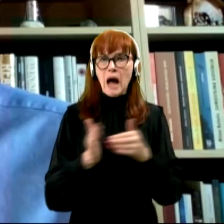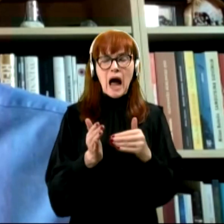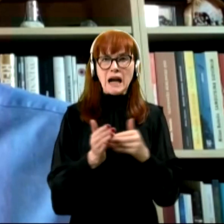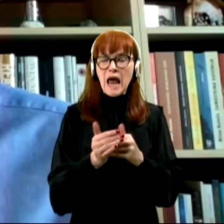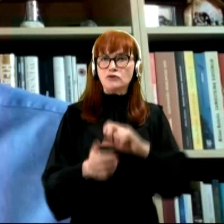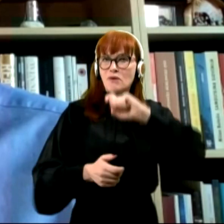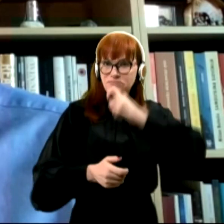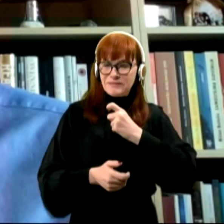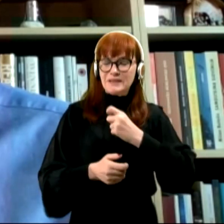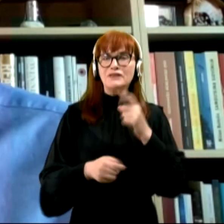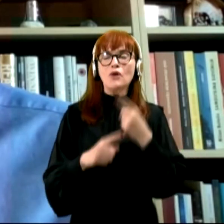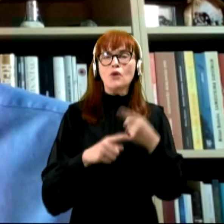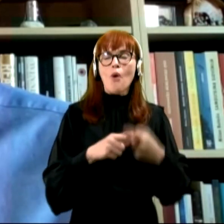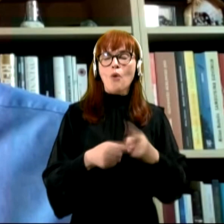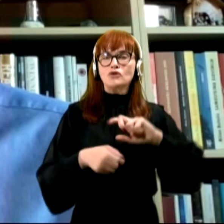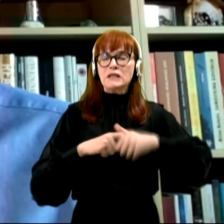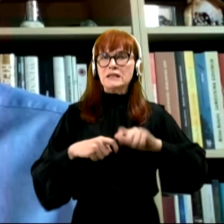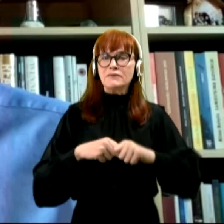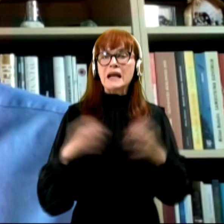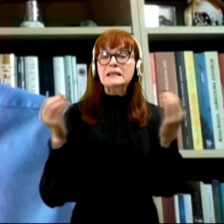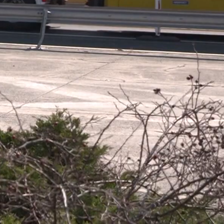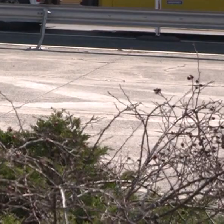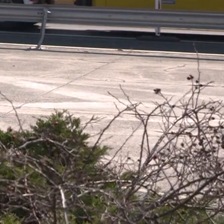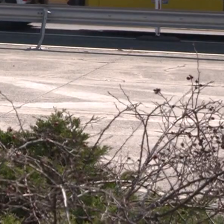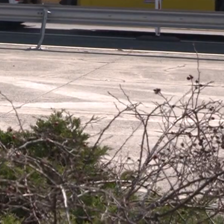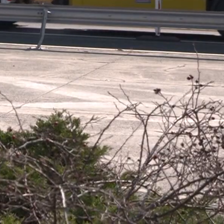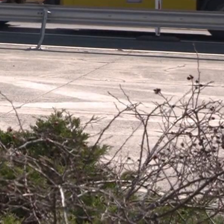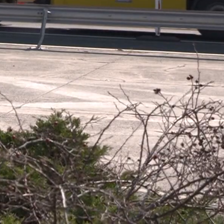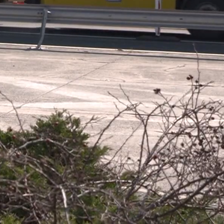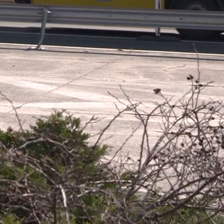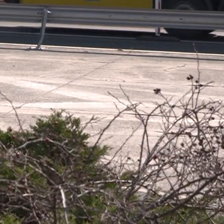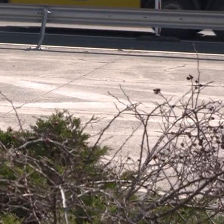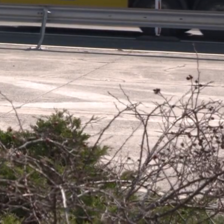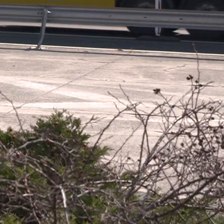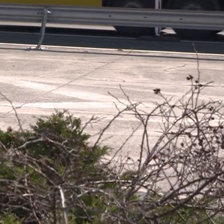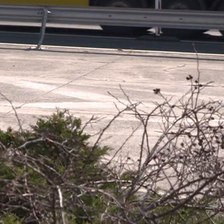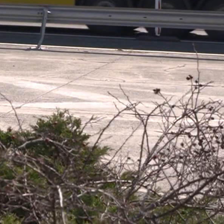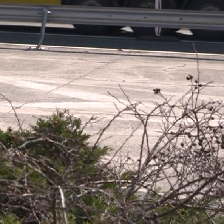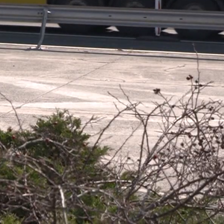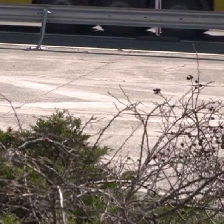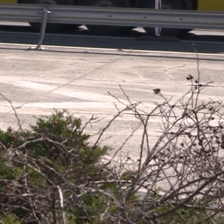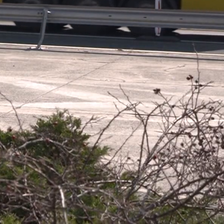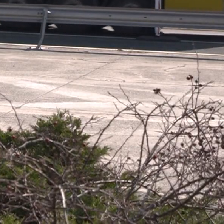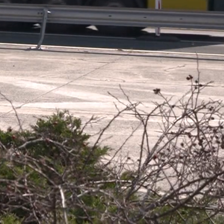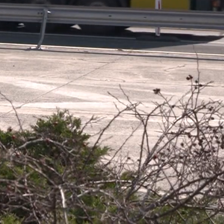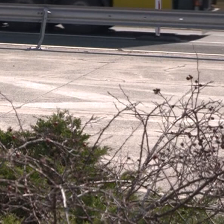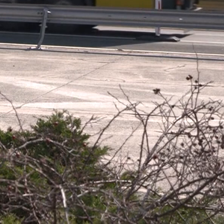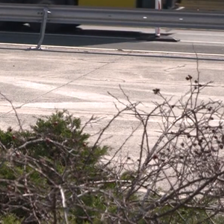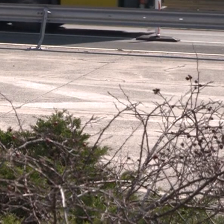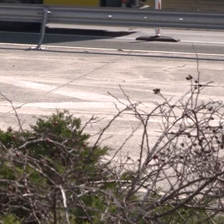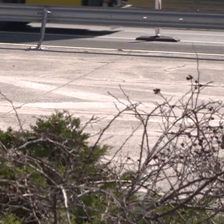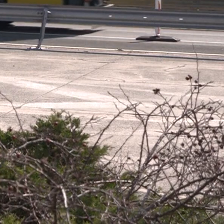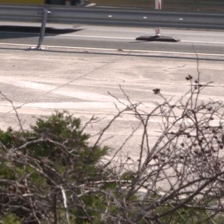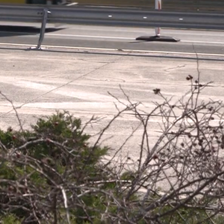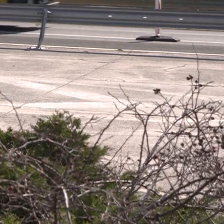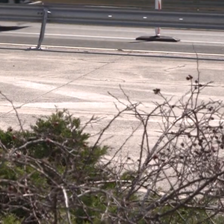in določene stvari sistemsko spremeniti. Tudi mi upamo, da se bo slovensko gospodarstvo čimprej spet zagnalo